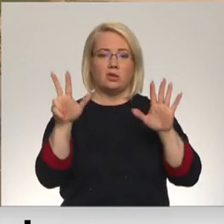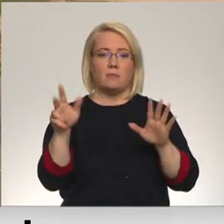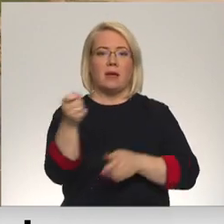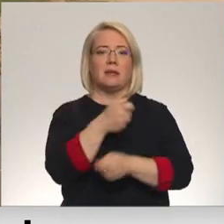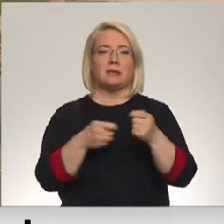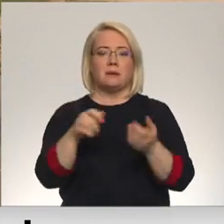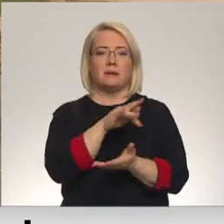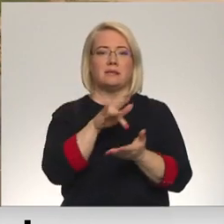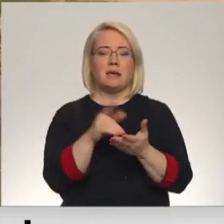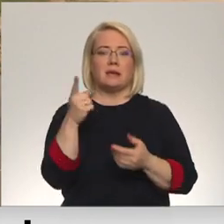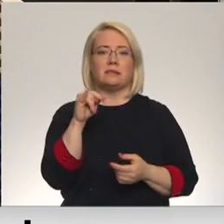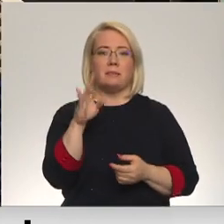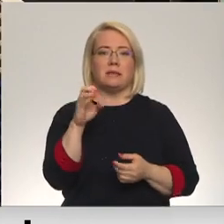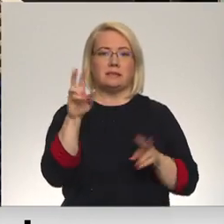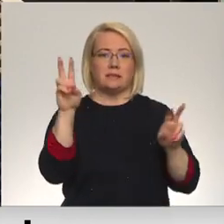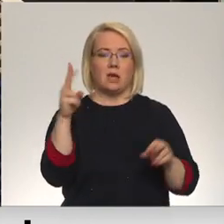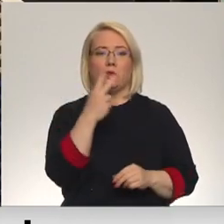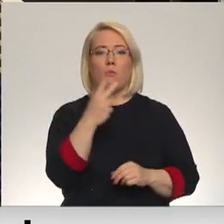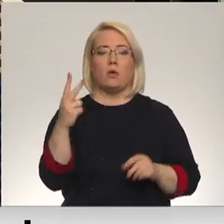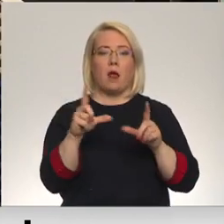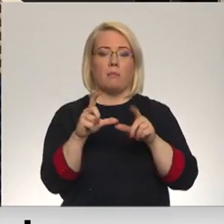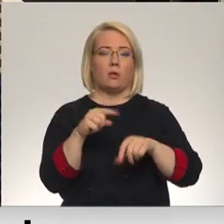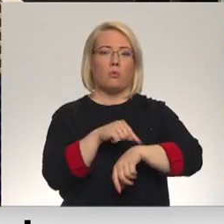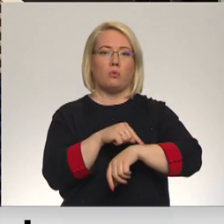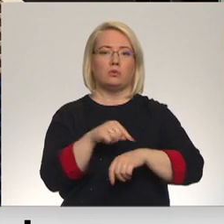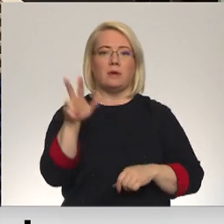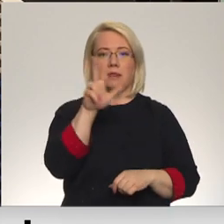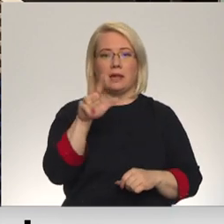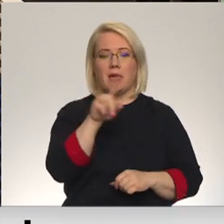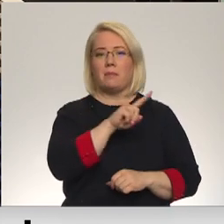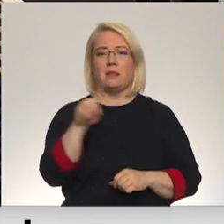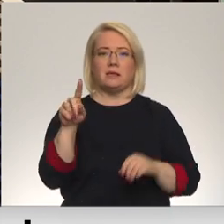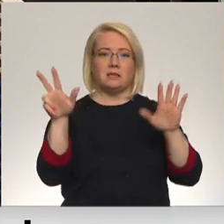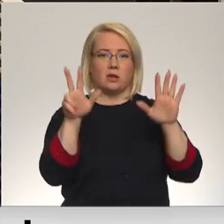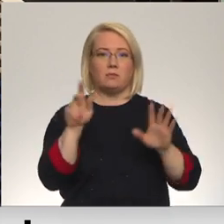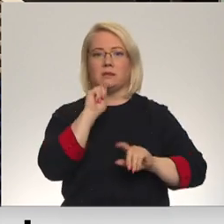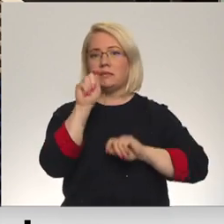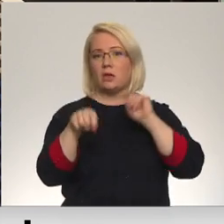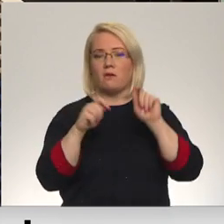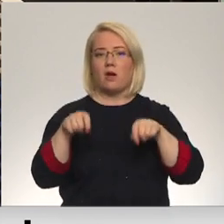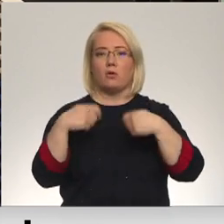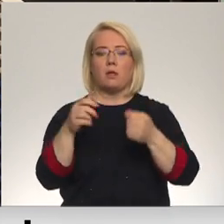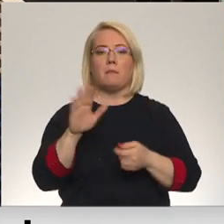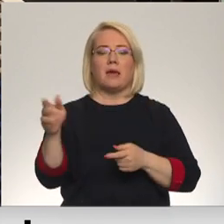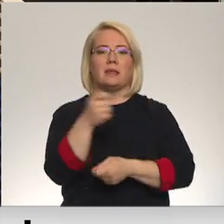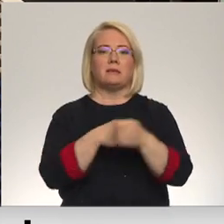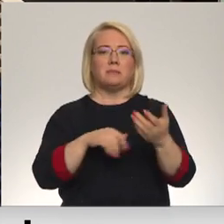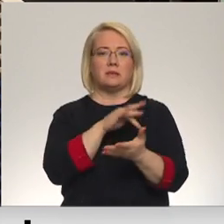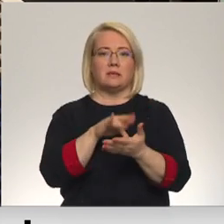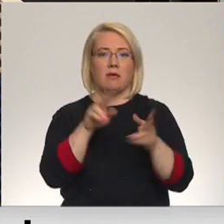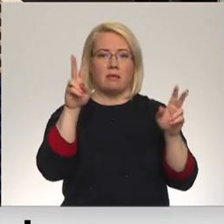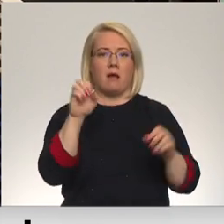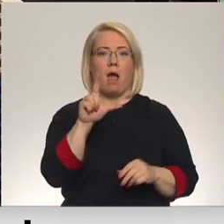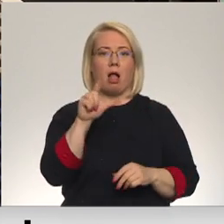centras spīce. 22. aprīlī no pulkstens 15. līdz 20. ziedojumas varēs nodot pie Tiesniecības centra alfa.